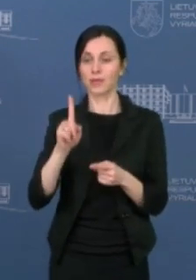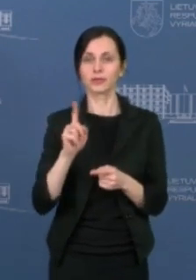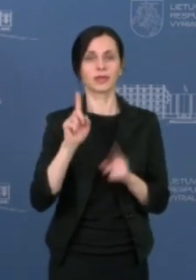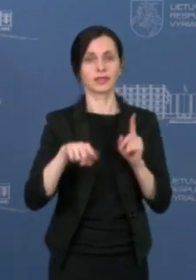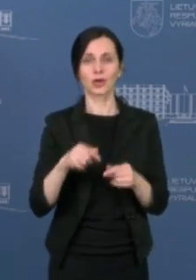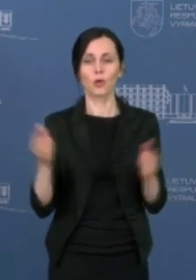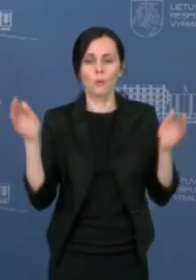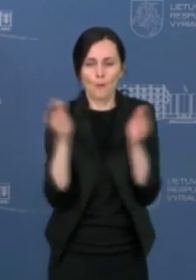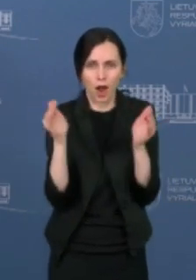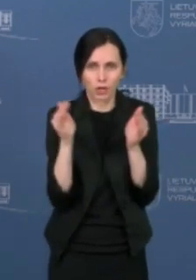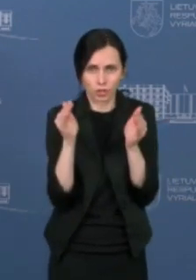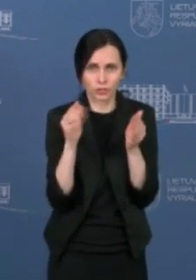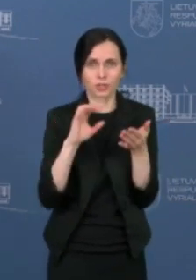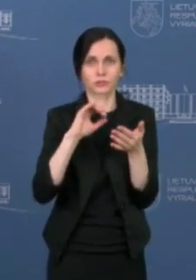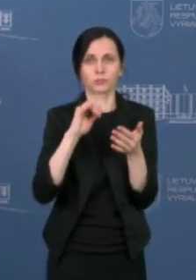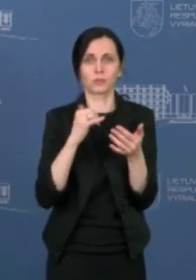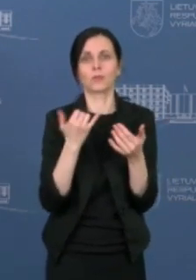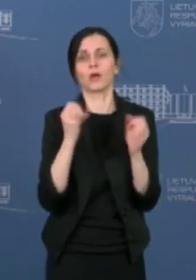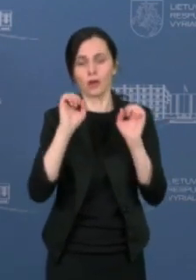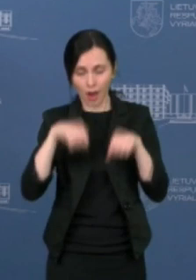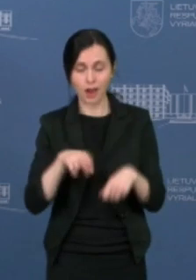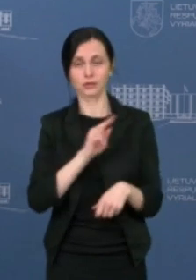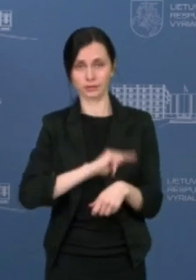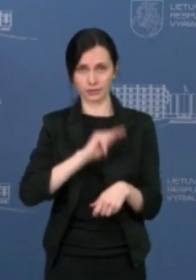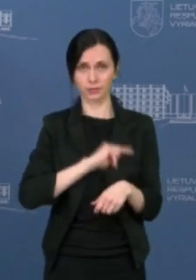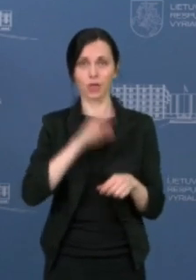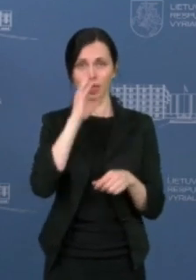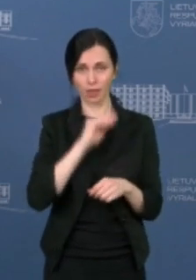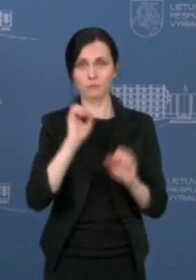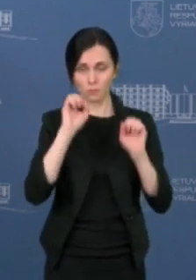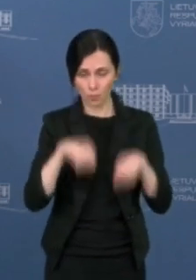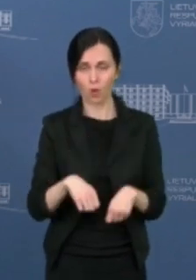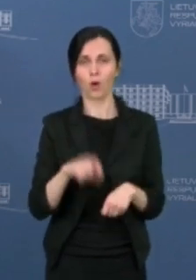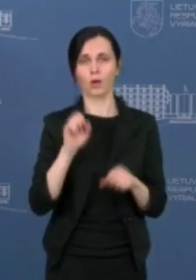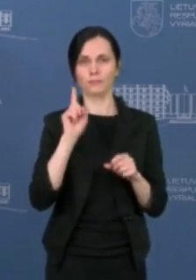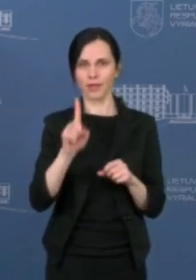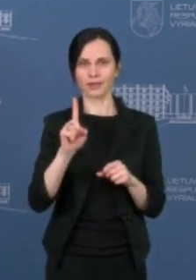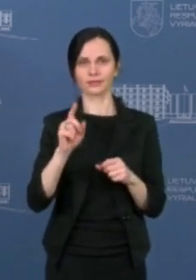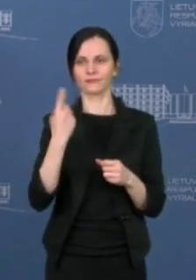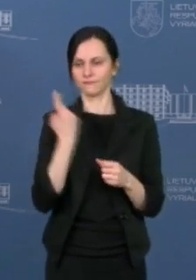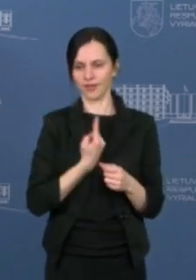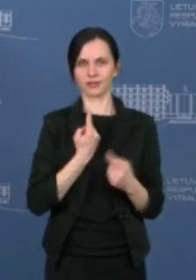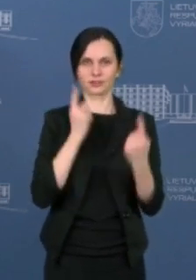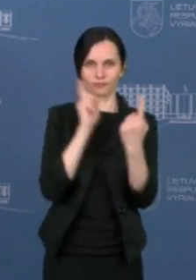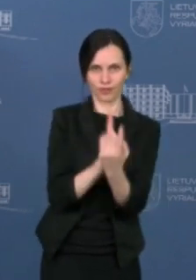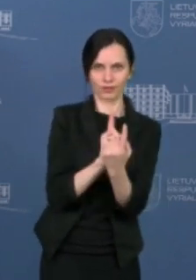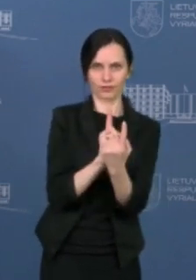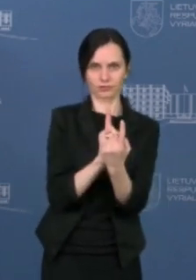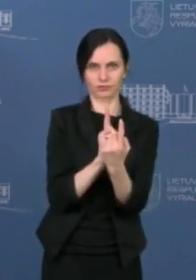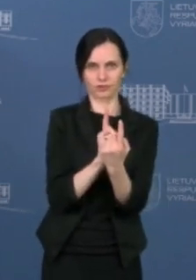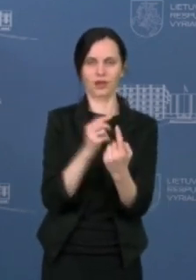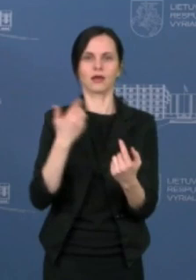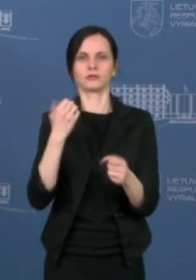mažesnės, jūs galite veikti. Jūs galite veikti, tačiau gali patalpoje dirbti vienas paslaugos